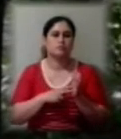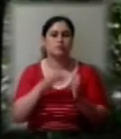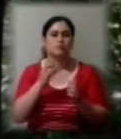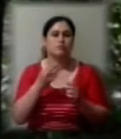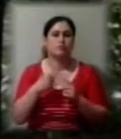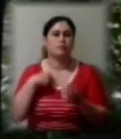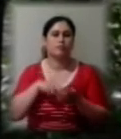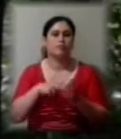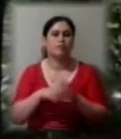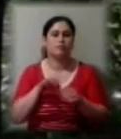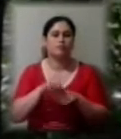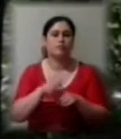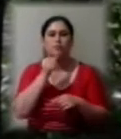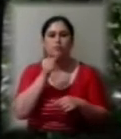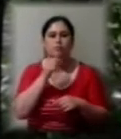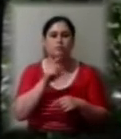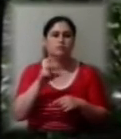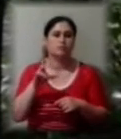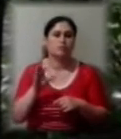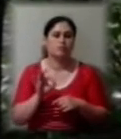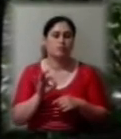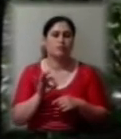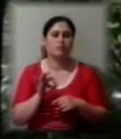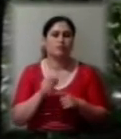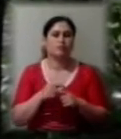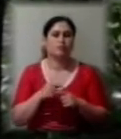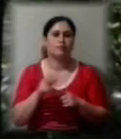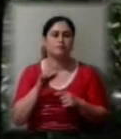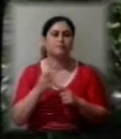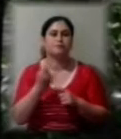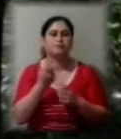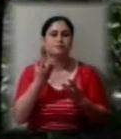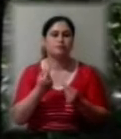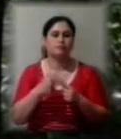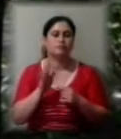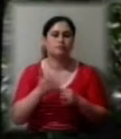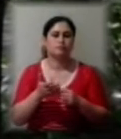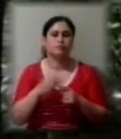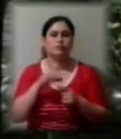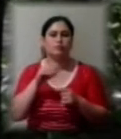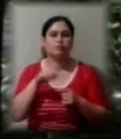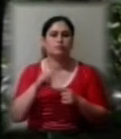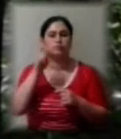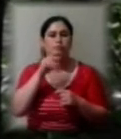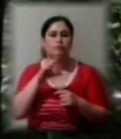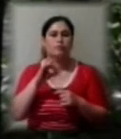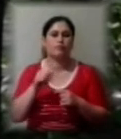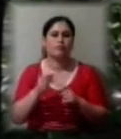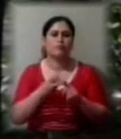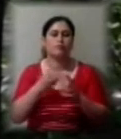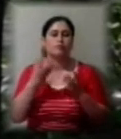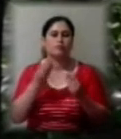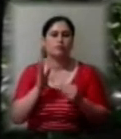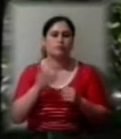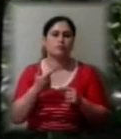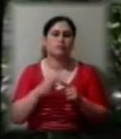пробне зовнішнє незалежне оцінювання, Тобто в перший день у нас буде відбуватись тестування з української мови, в другий день у нас буде відбуватись тестування з